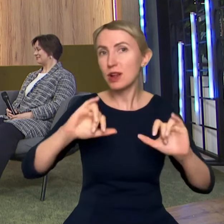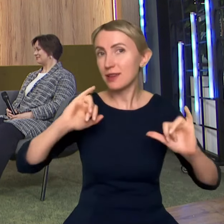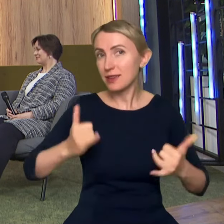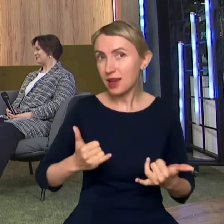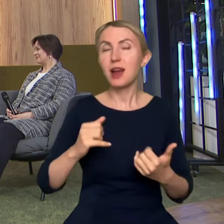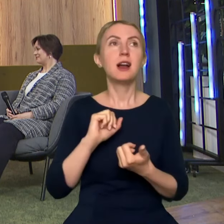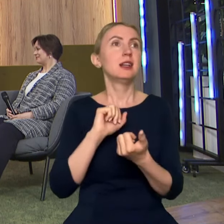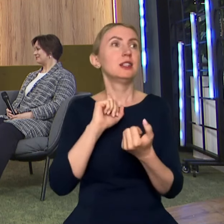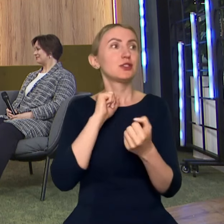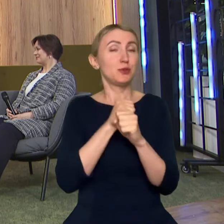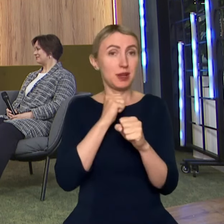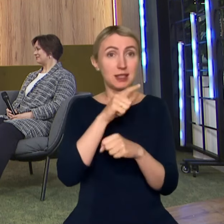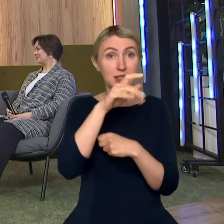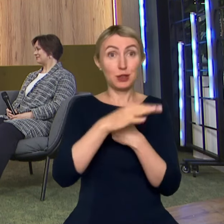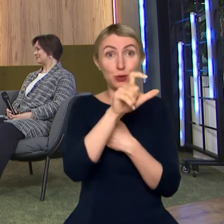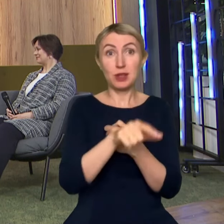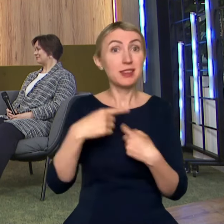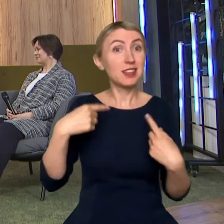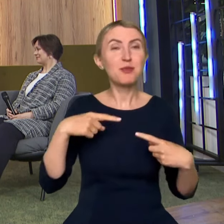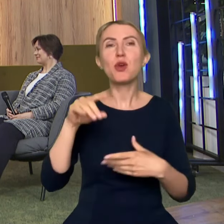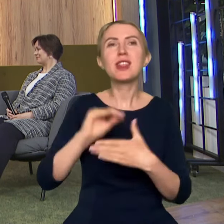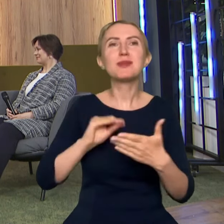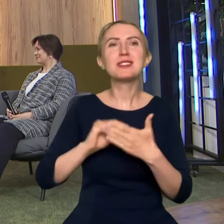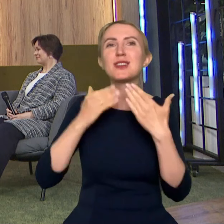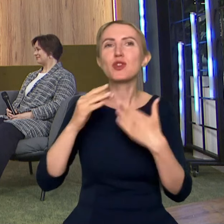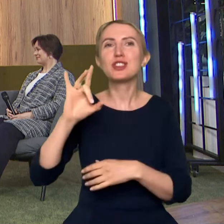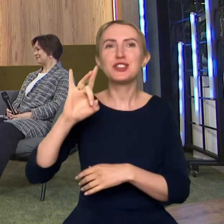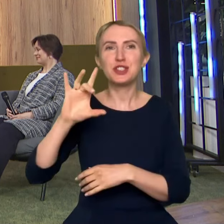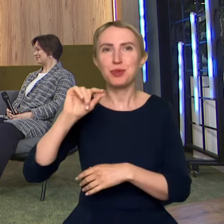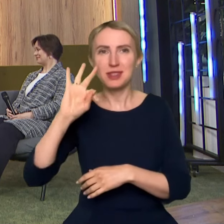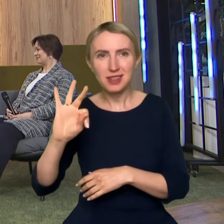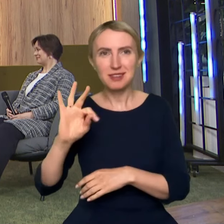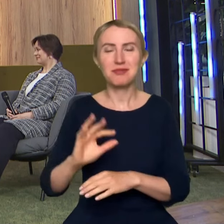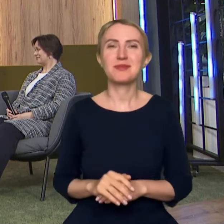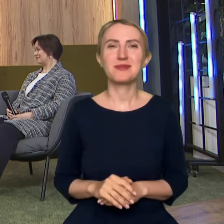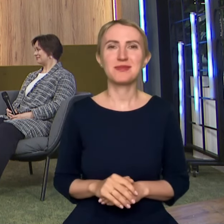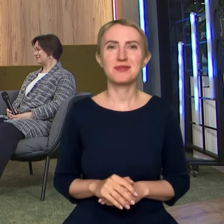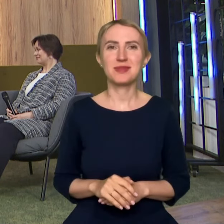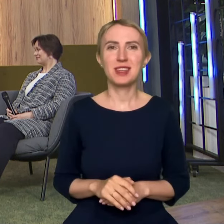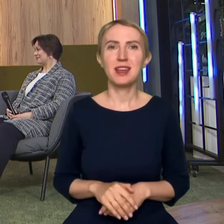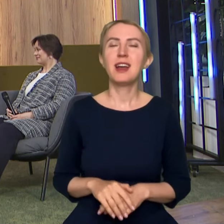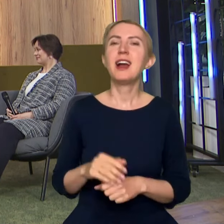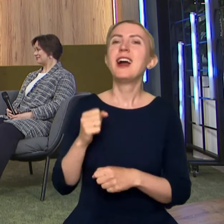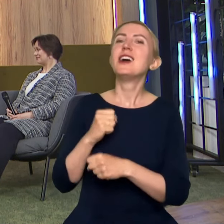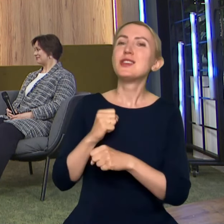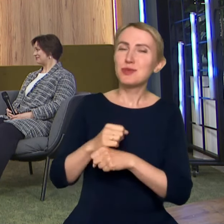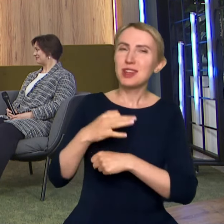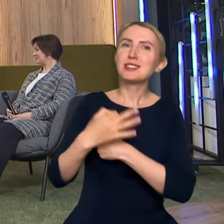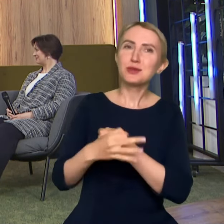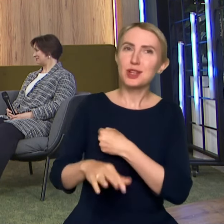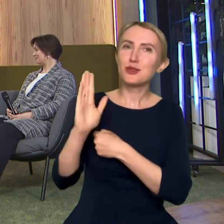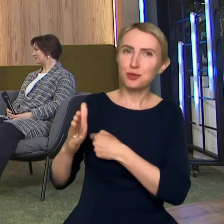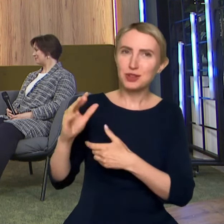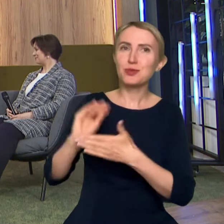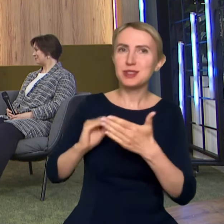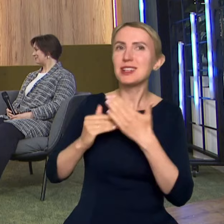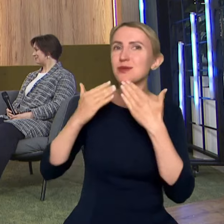studenta nie została napisana za pomocą czatu GPT? Znaczy, prace studentów będą pisane za pomocą czatu GPT,